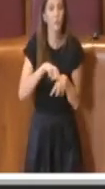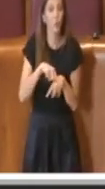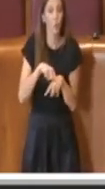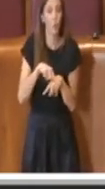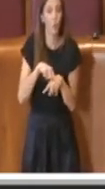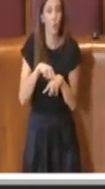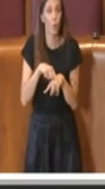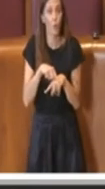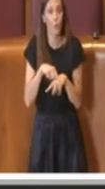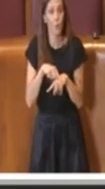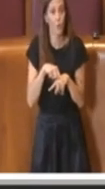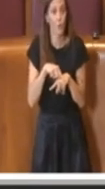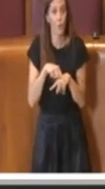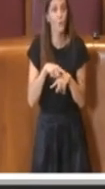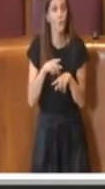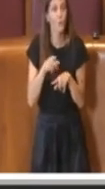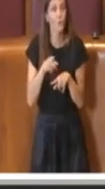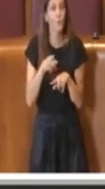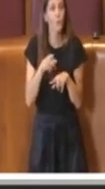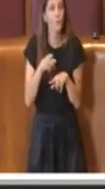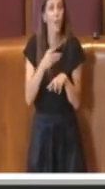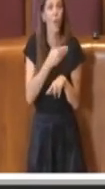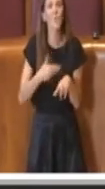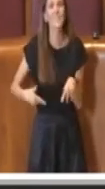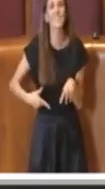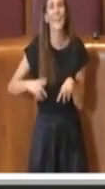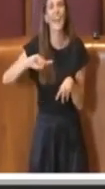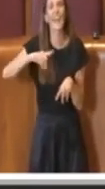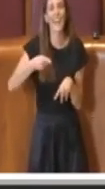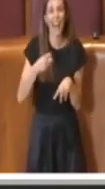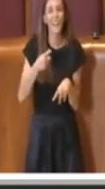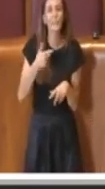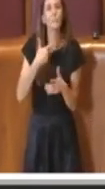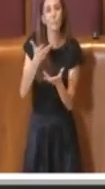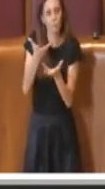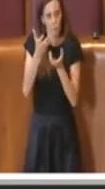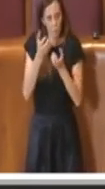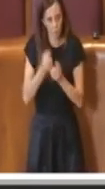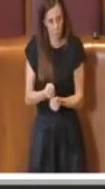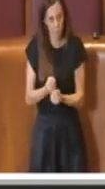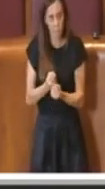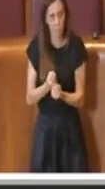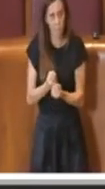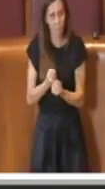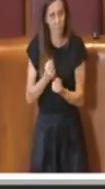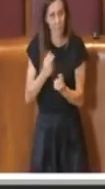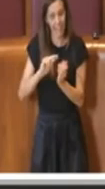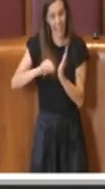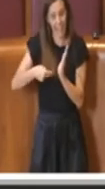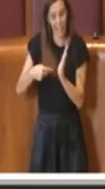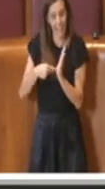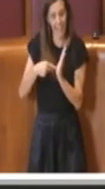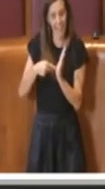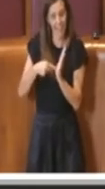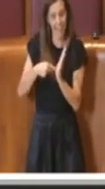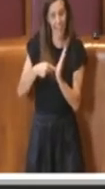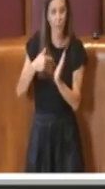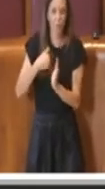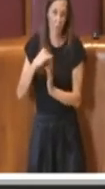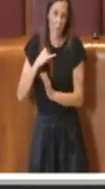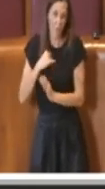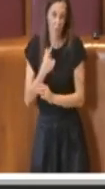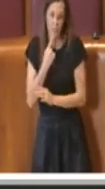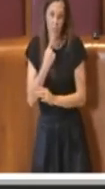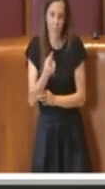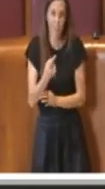questa mozione della Consigliera Grancia portando appunto l'emendamento che se volete lo anticipo, io chiedo